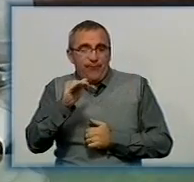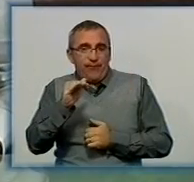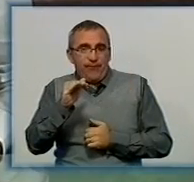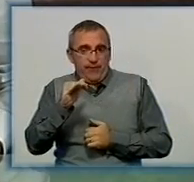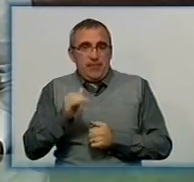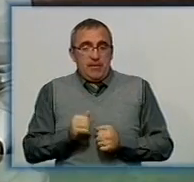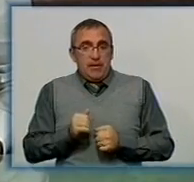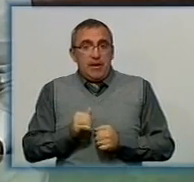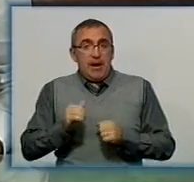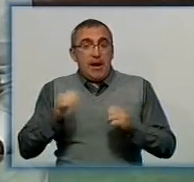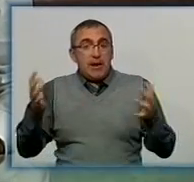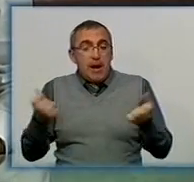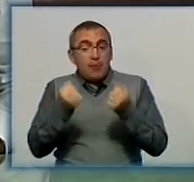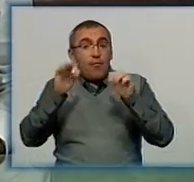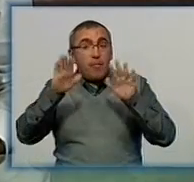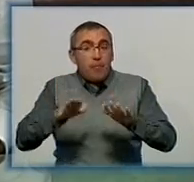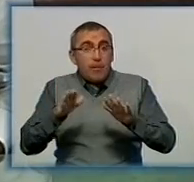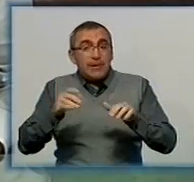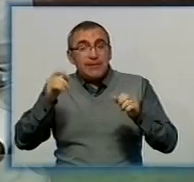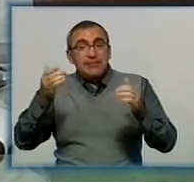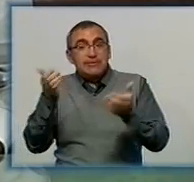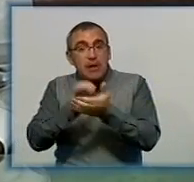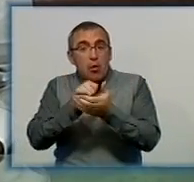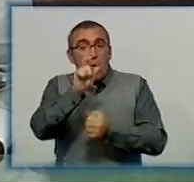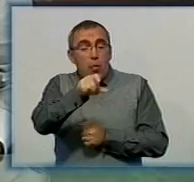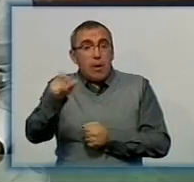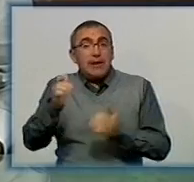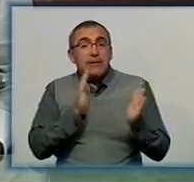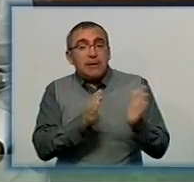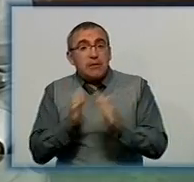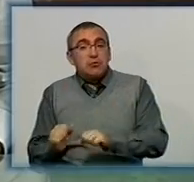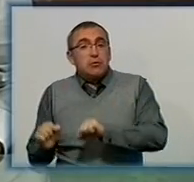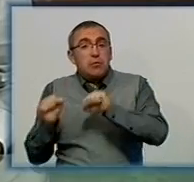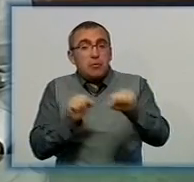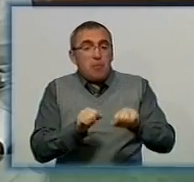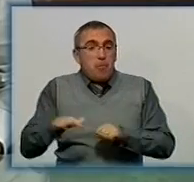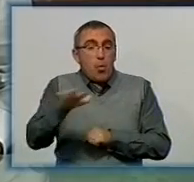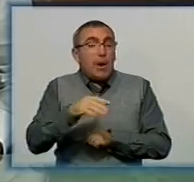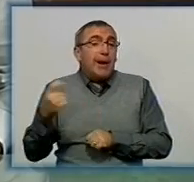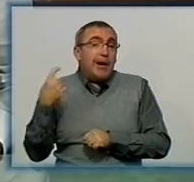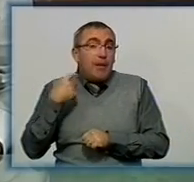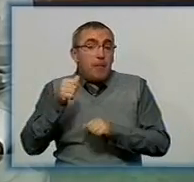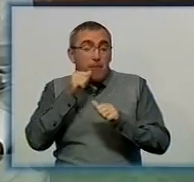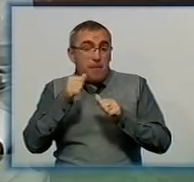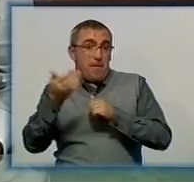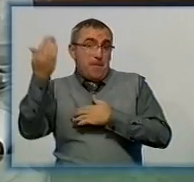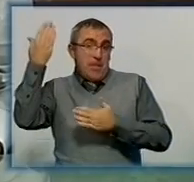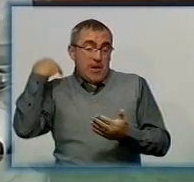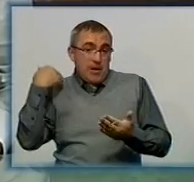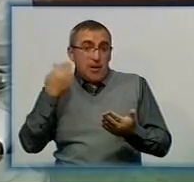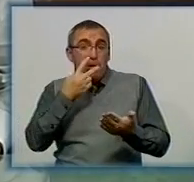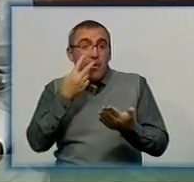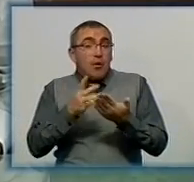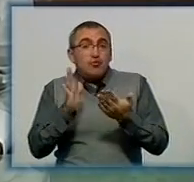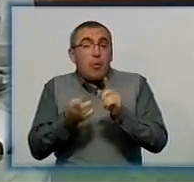Рятівні місця. Ден за днем продовжує знайомити глядачів з системою захисних споруд Кіровограда. Минулого разу ми показали, на